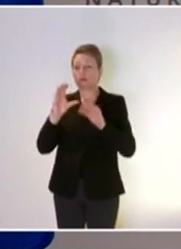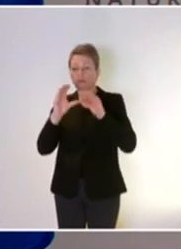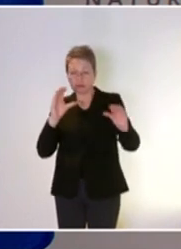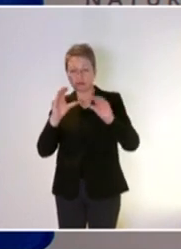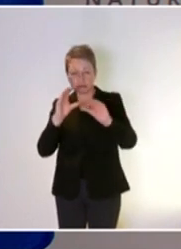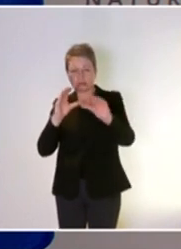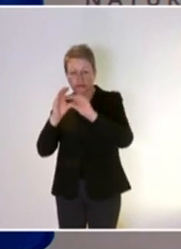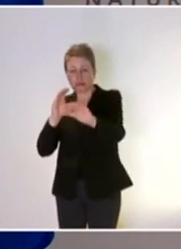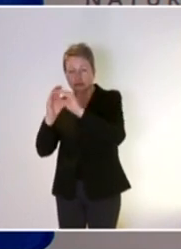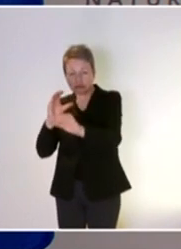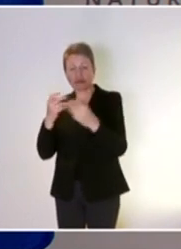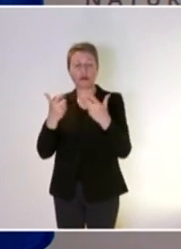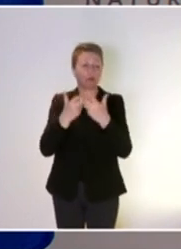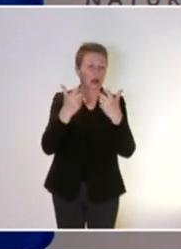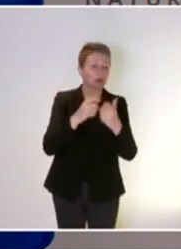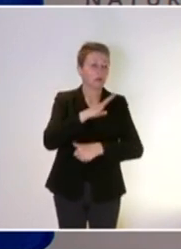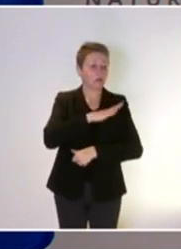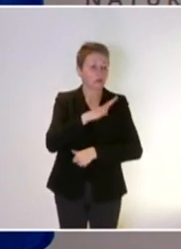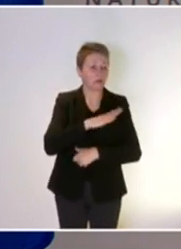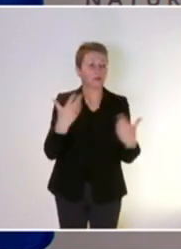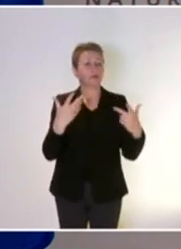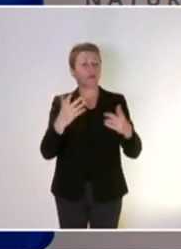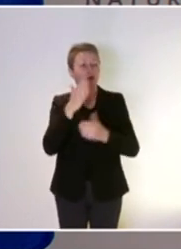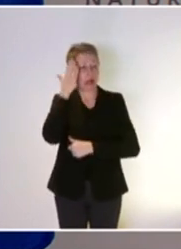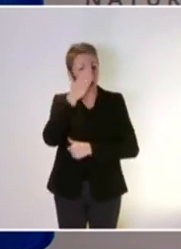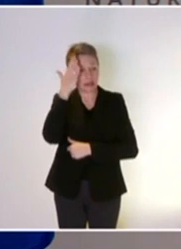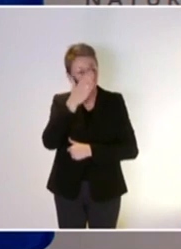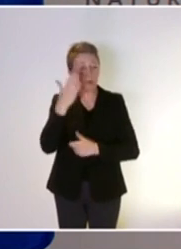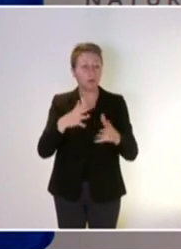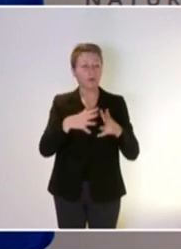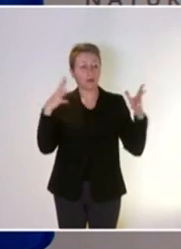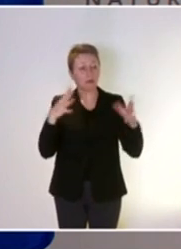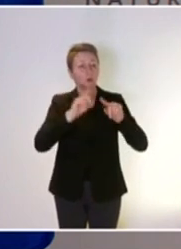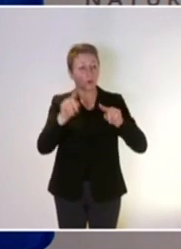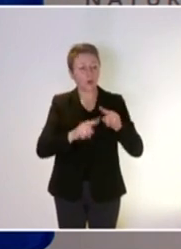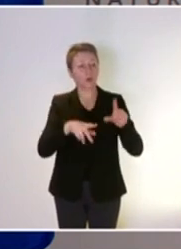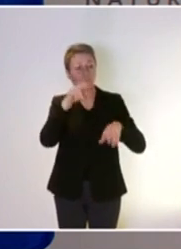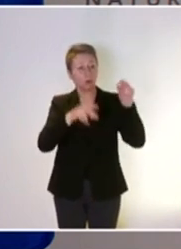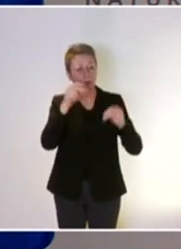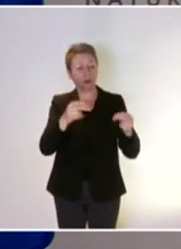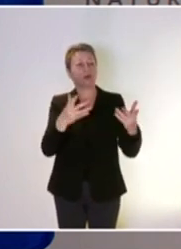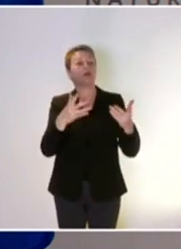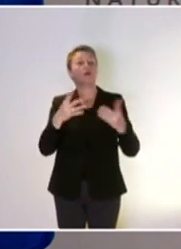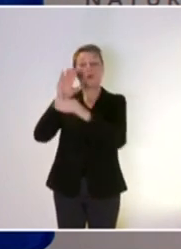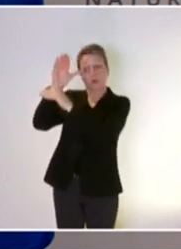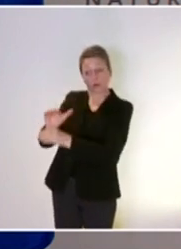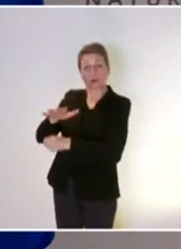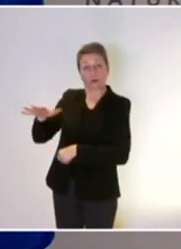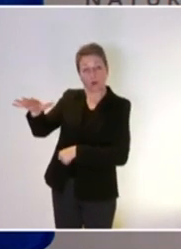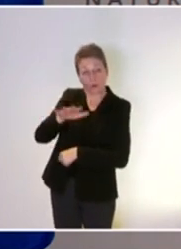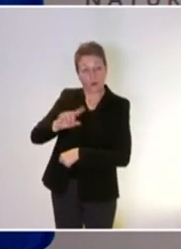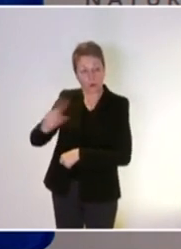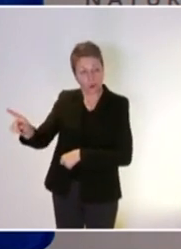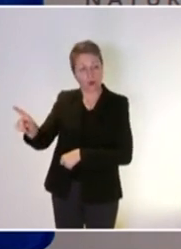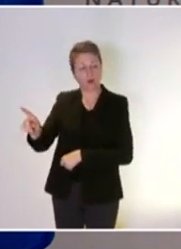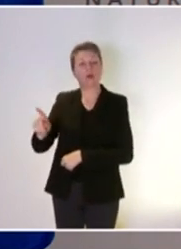la lutte contre les espèces exotiques envahissantes ou sur les aires protégées, on est vraiment sur un travail de révision totale